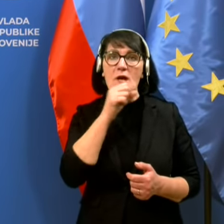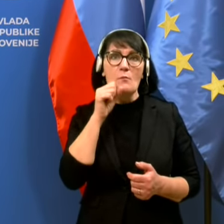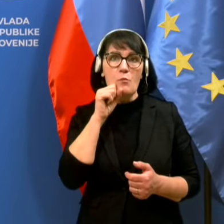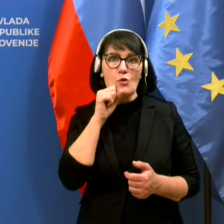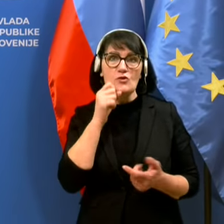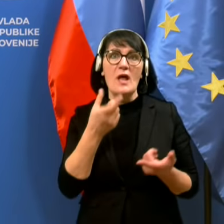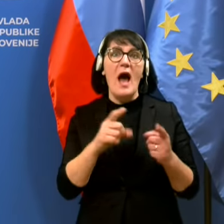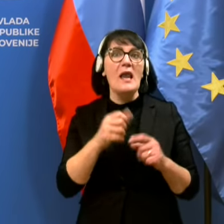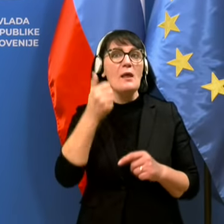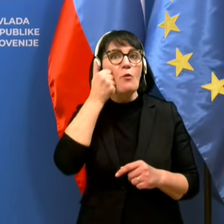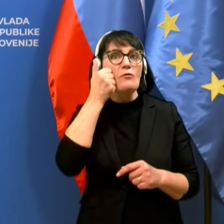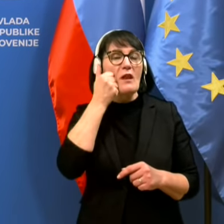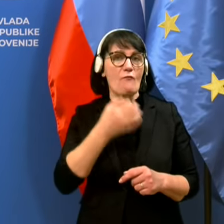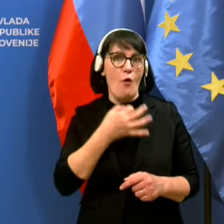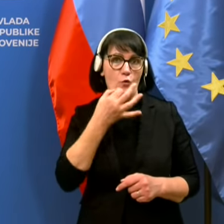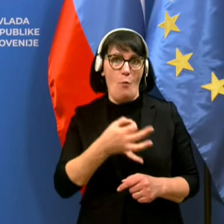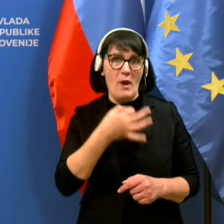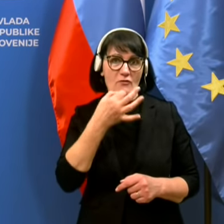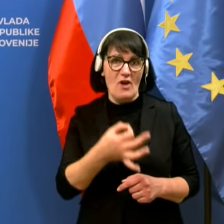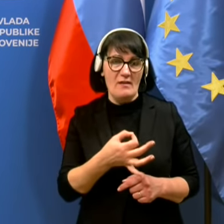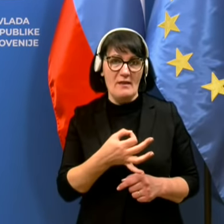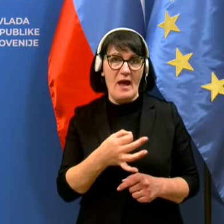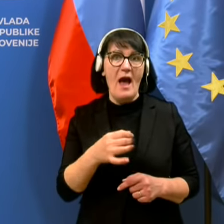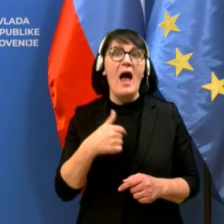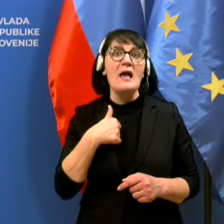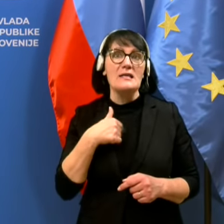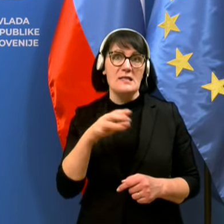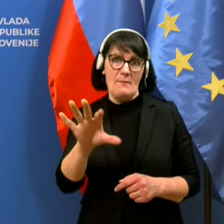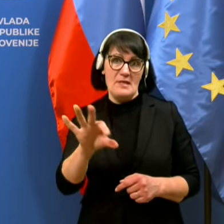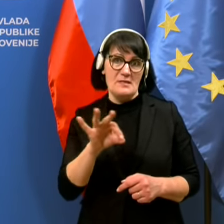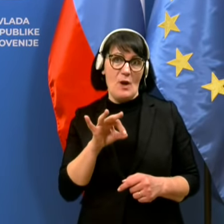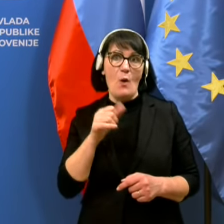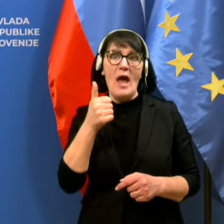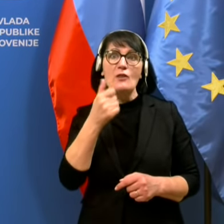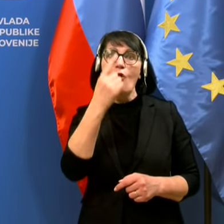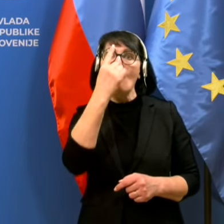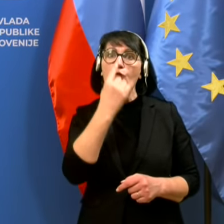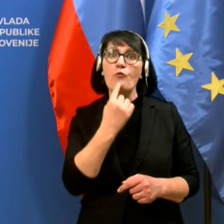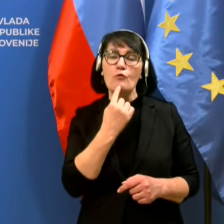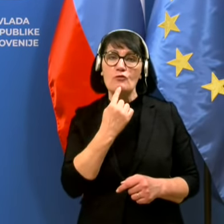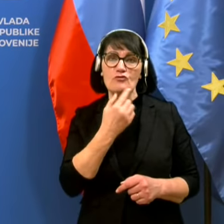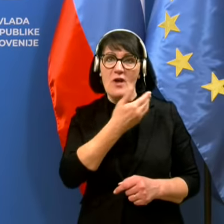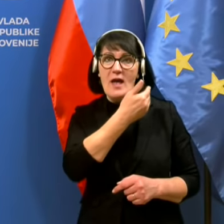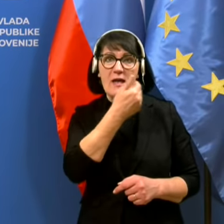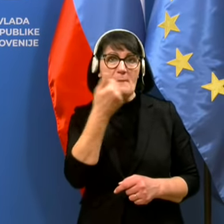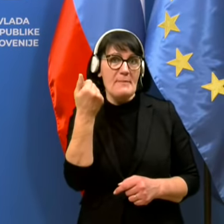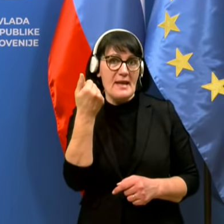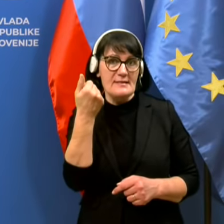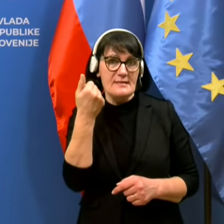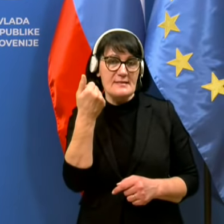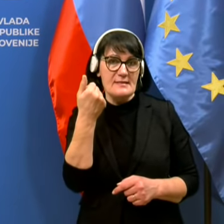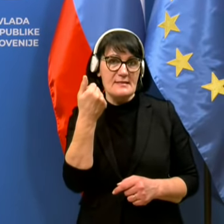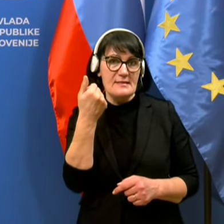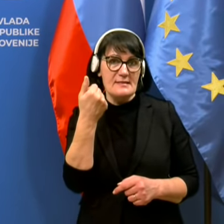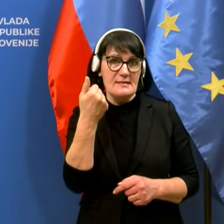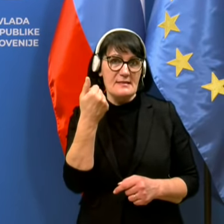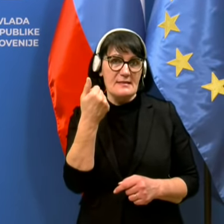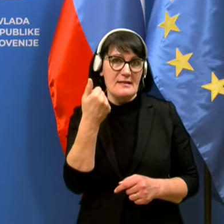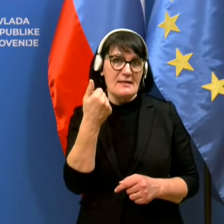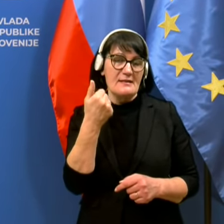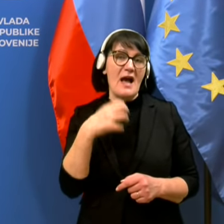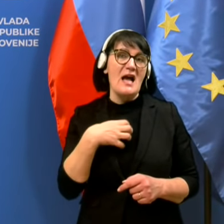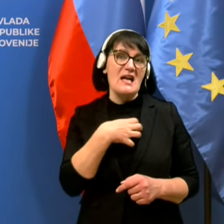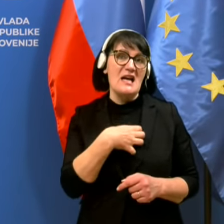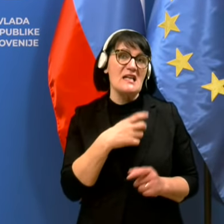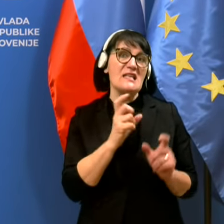številna tudi po telefonu. izbral sem eno, ki je vljudnejše in brez kakšnih zabeljenih izrazov in